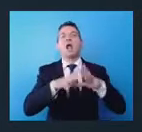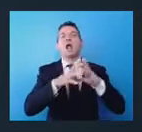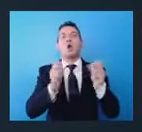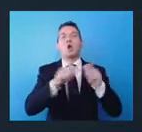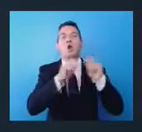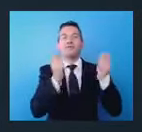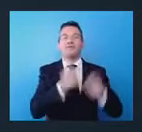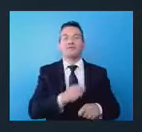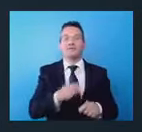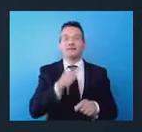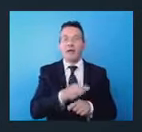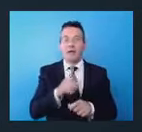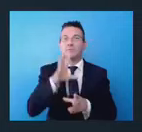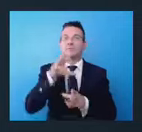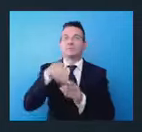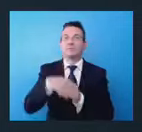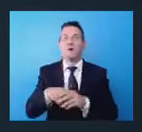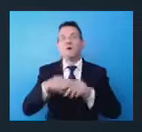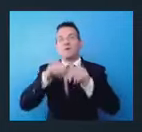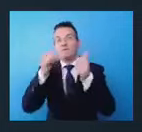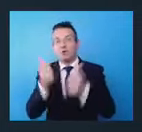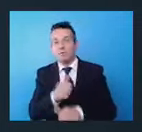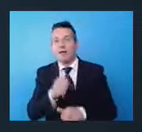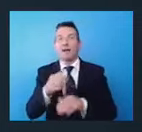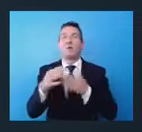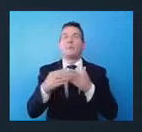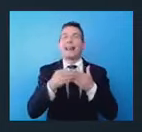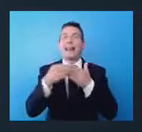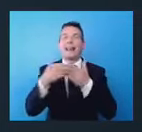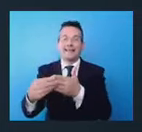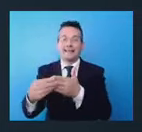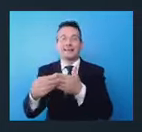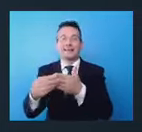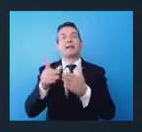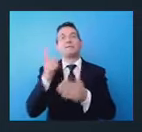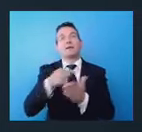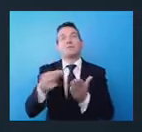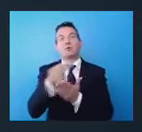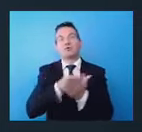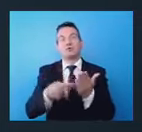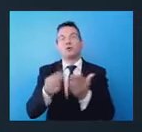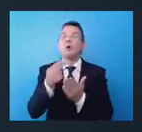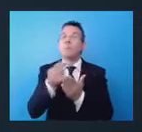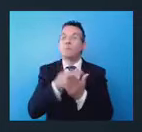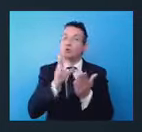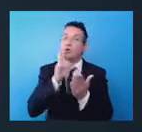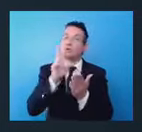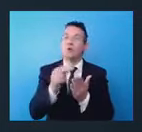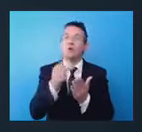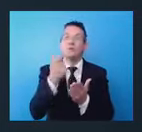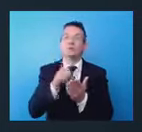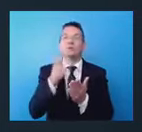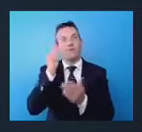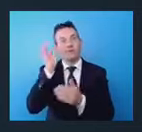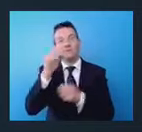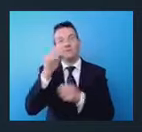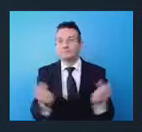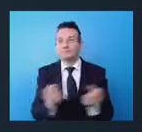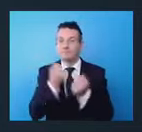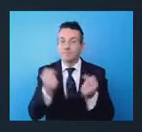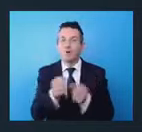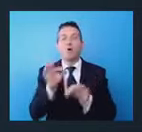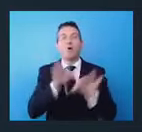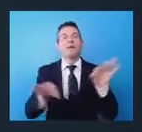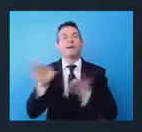board, formare quale leader di una delle attività di progetto. Cito questo progetto perché mira a promuovere una cooperazione strategica